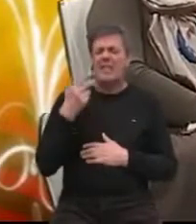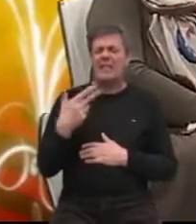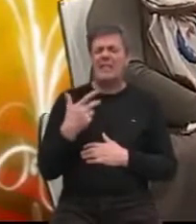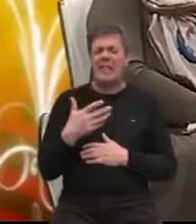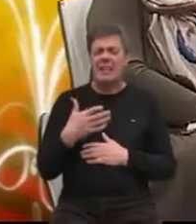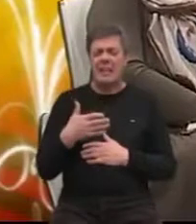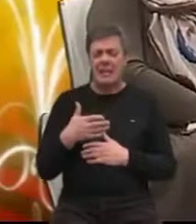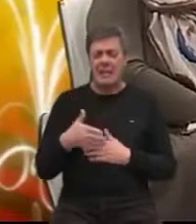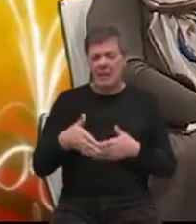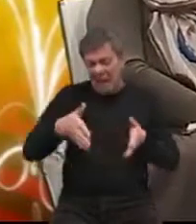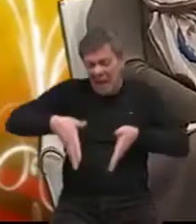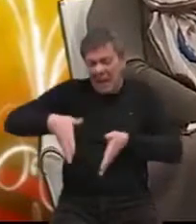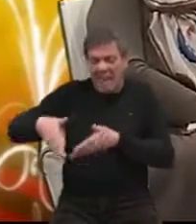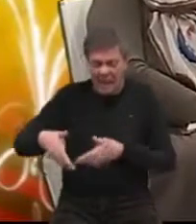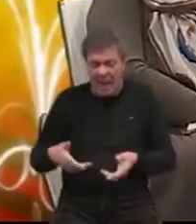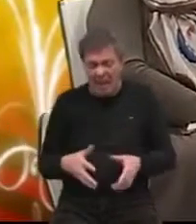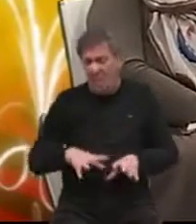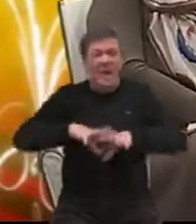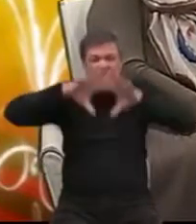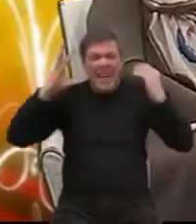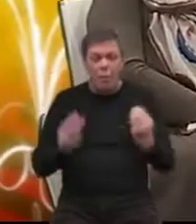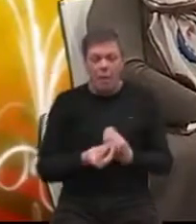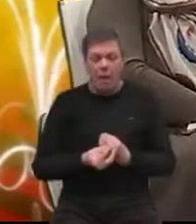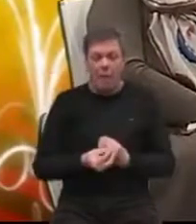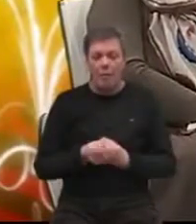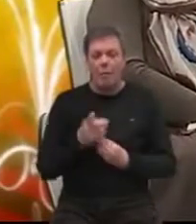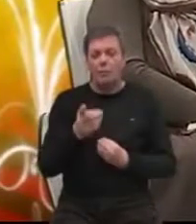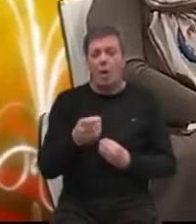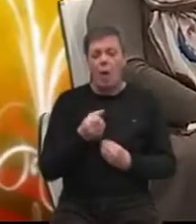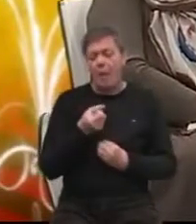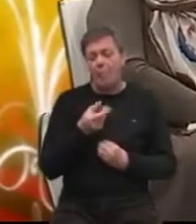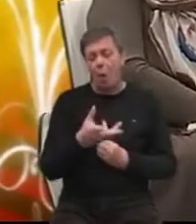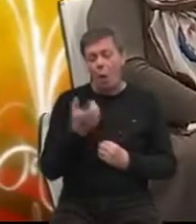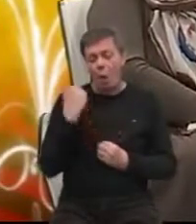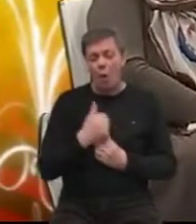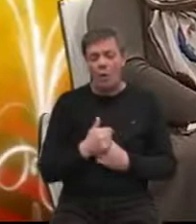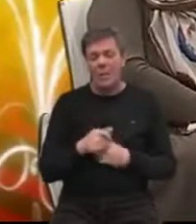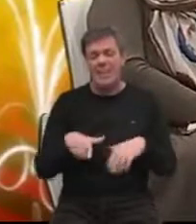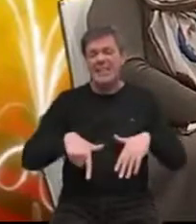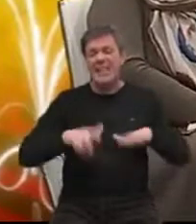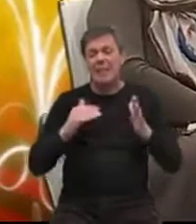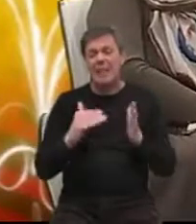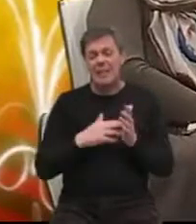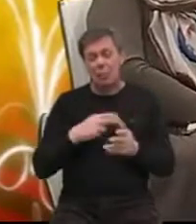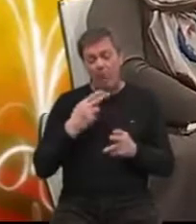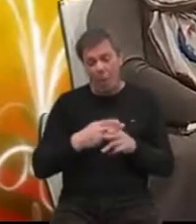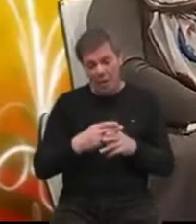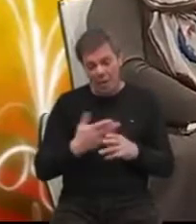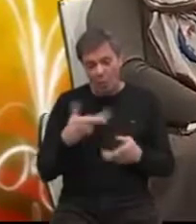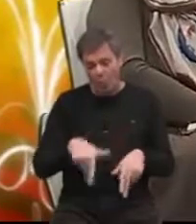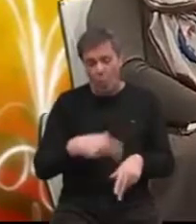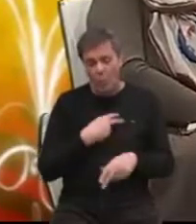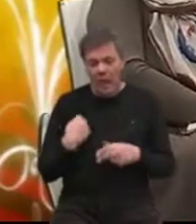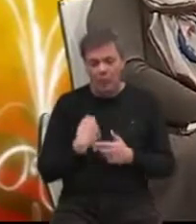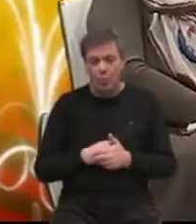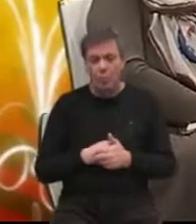palijativnih kreveta ukupno, to je na broj od 17.000 obolje ilih koliko ih je u